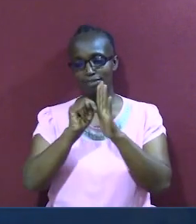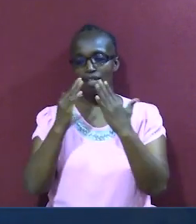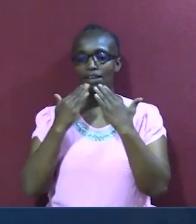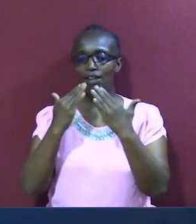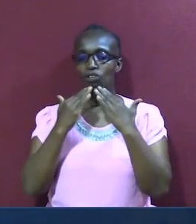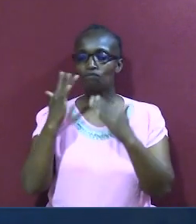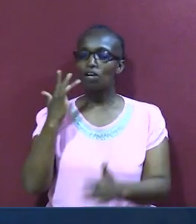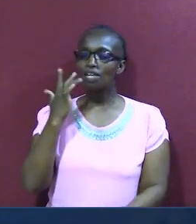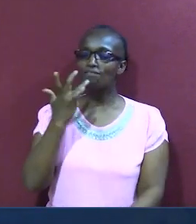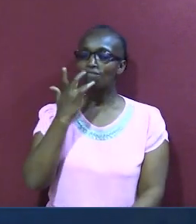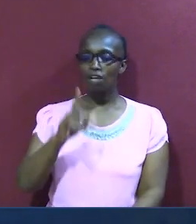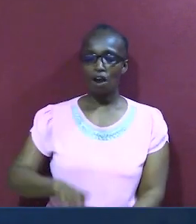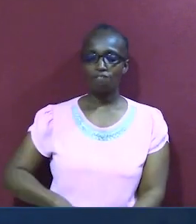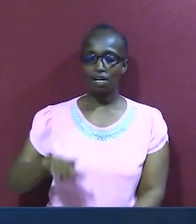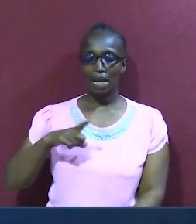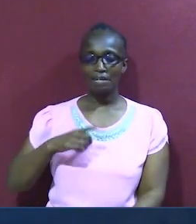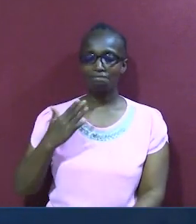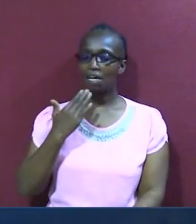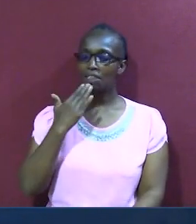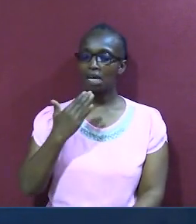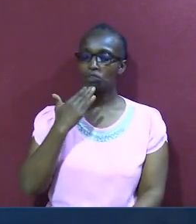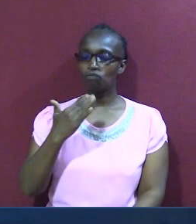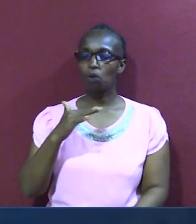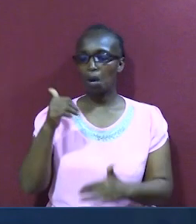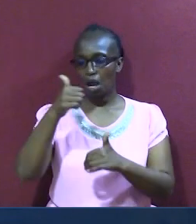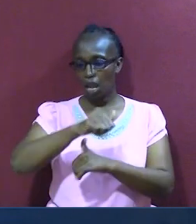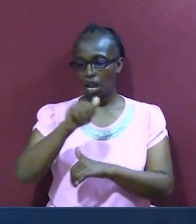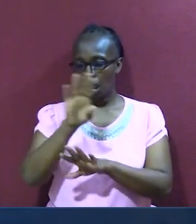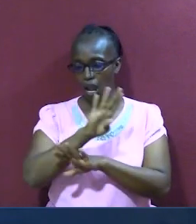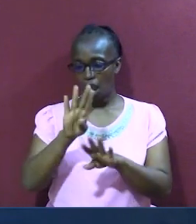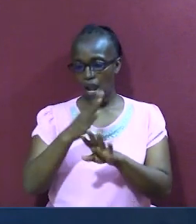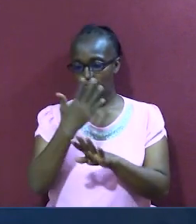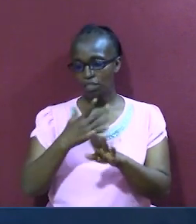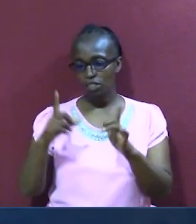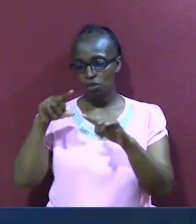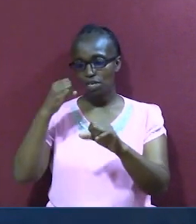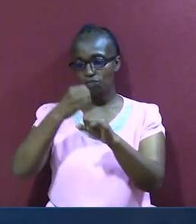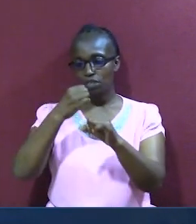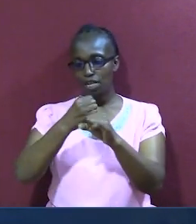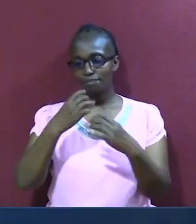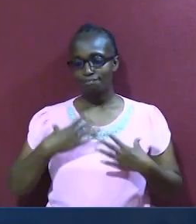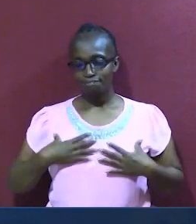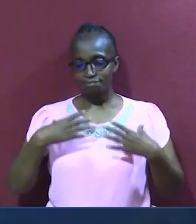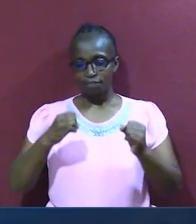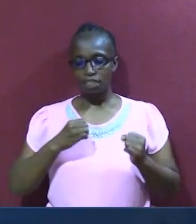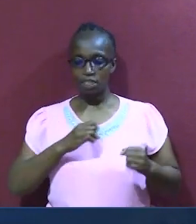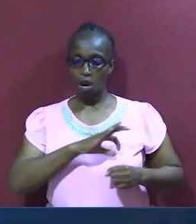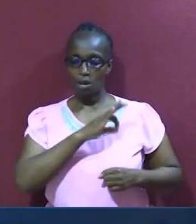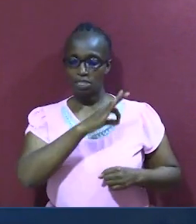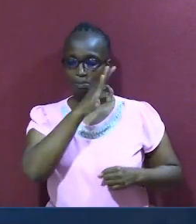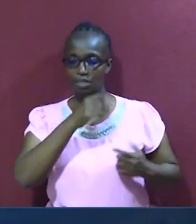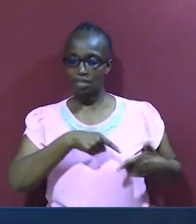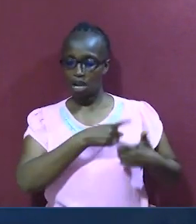cha uhai mwenyesi mungu, asande kwa yale ambayo umetutendea, asande kwa kuponya rozetu, asande kwa